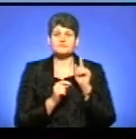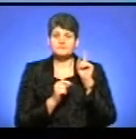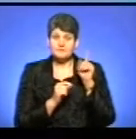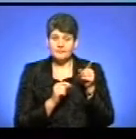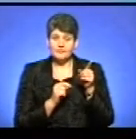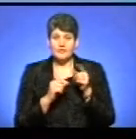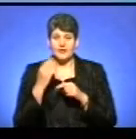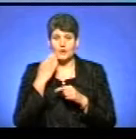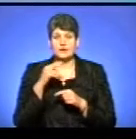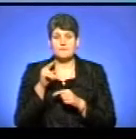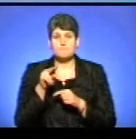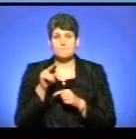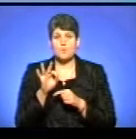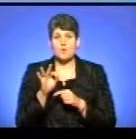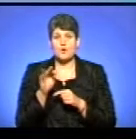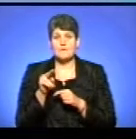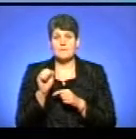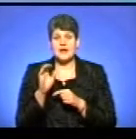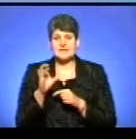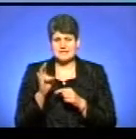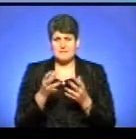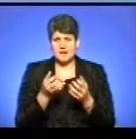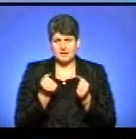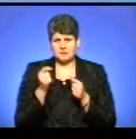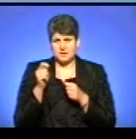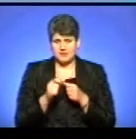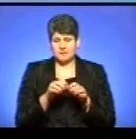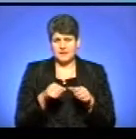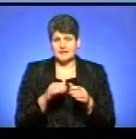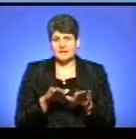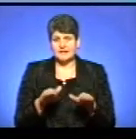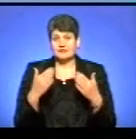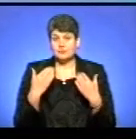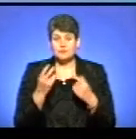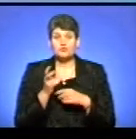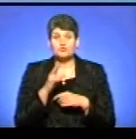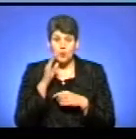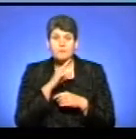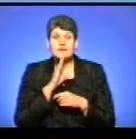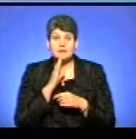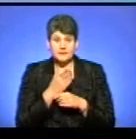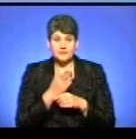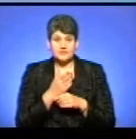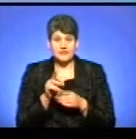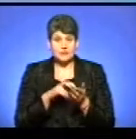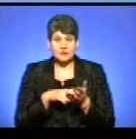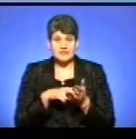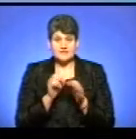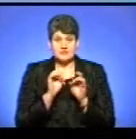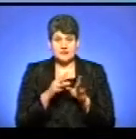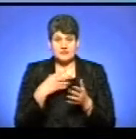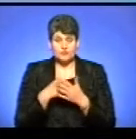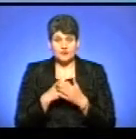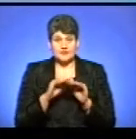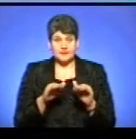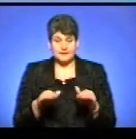І коли в Попасні я приїхав брати діточок десь на відпочинок, і підійшов до батьків, кажу, вони боїтеся передавати своїх дітей на